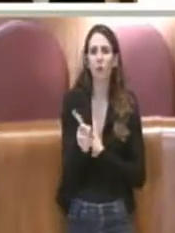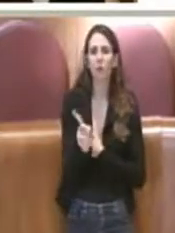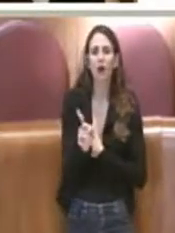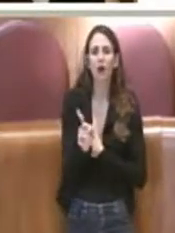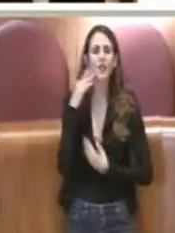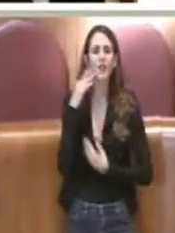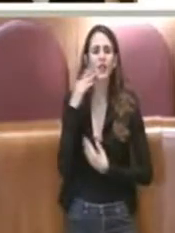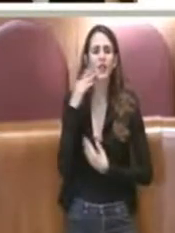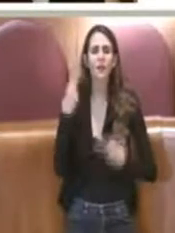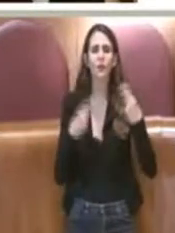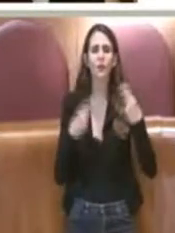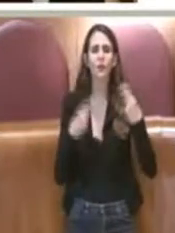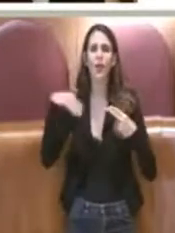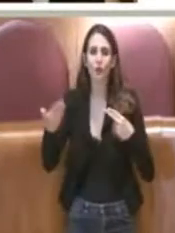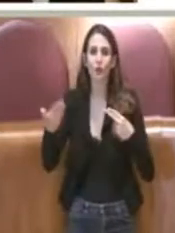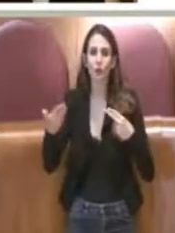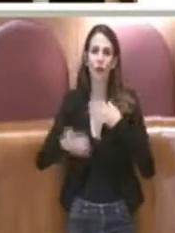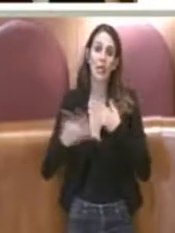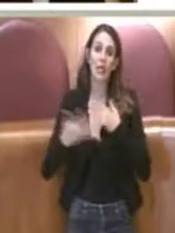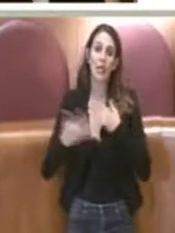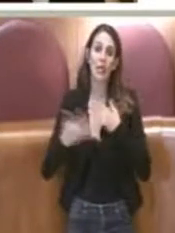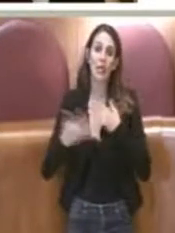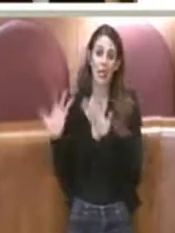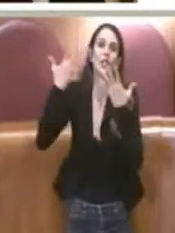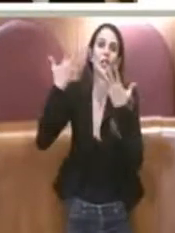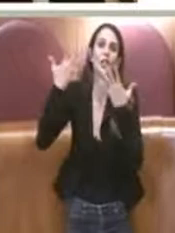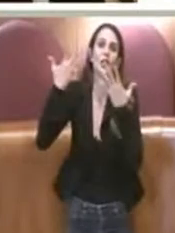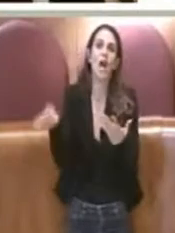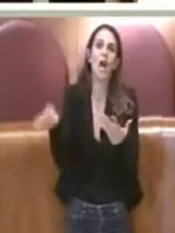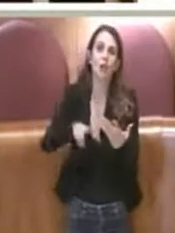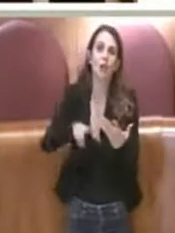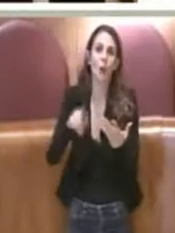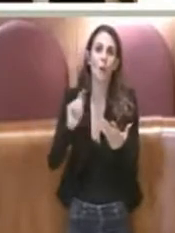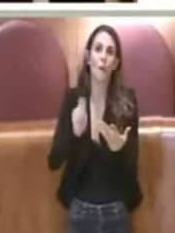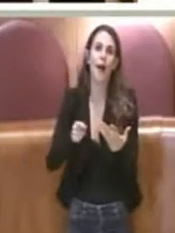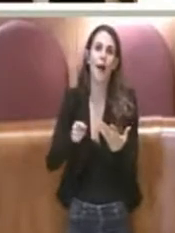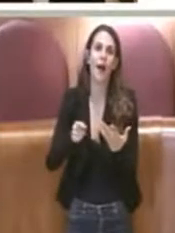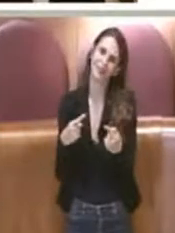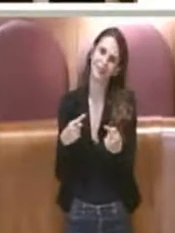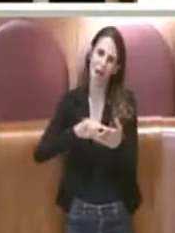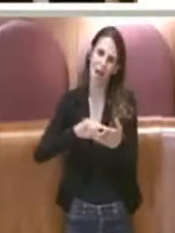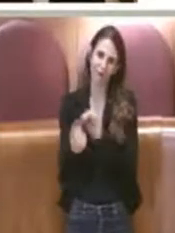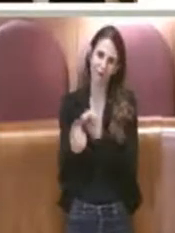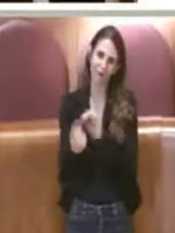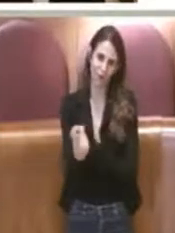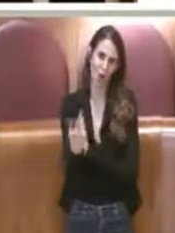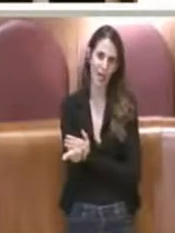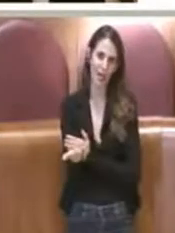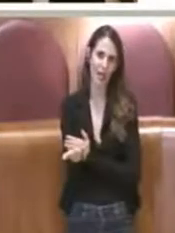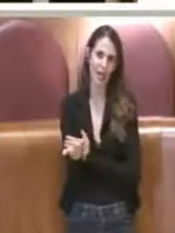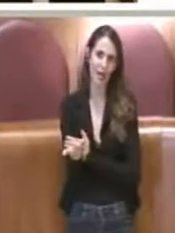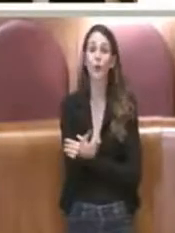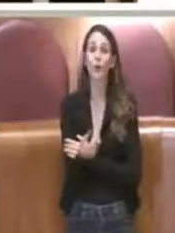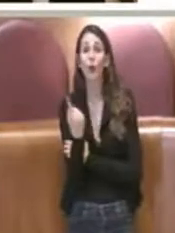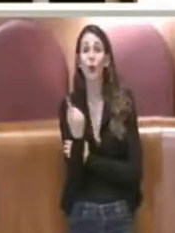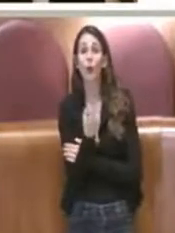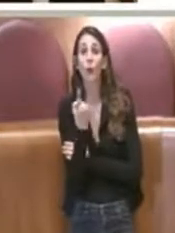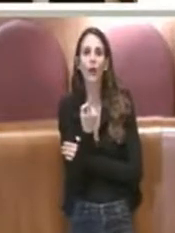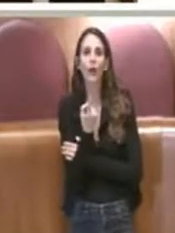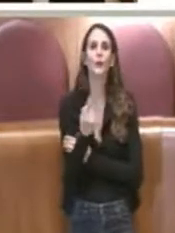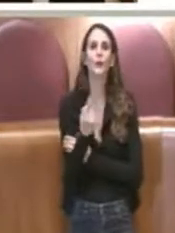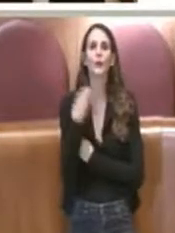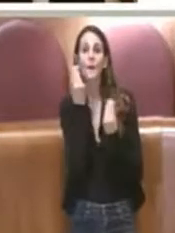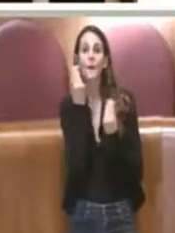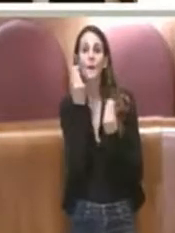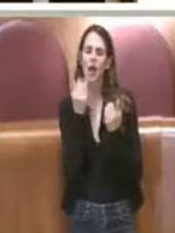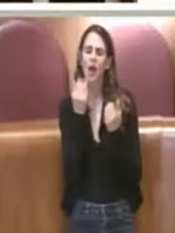debito fuori bilancio venga riconosciuto dopo dieci anni. Questo sì. E che qualcuno, magari a fatica, sì, magari si poteva fare anche meglio,